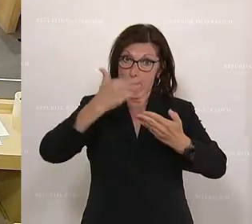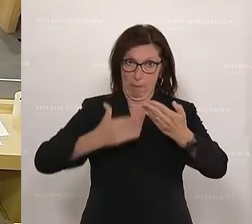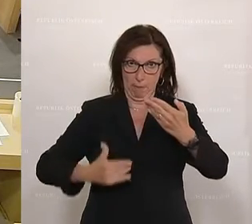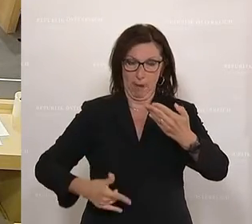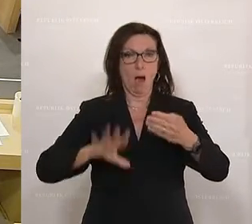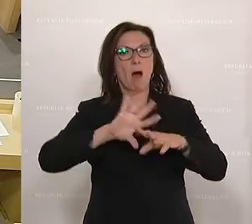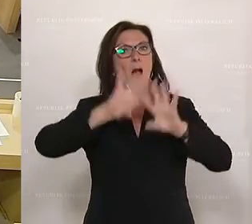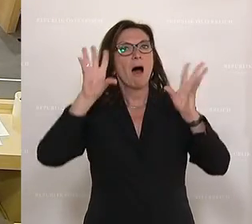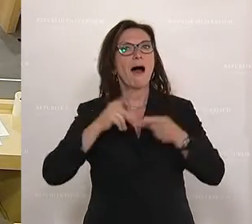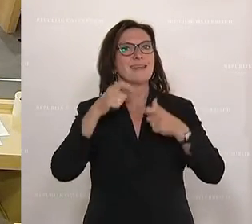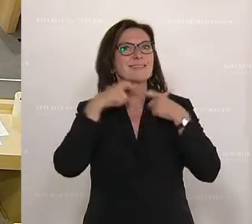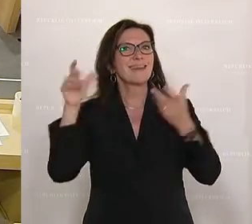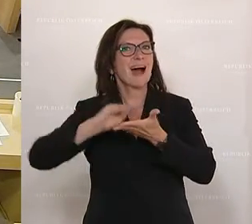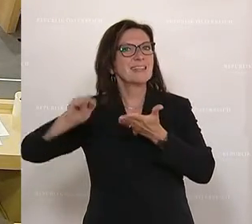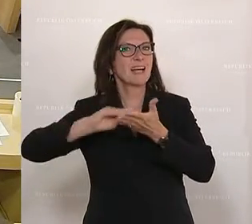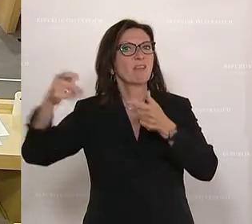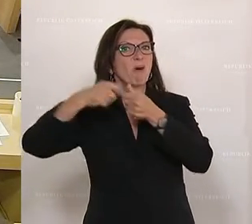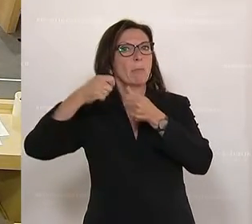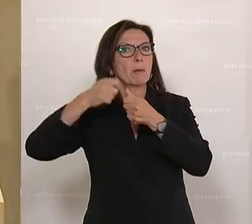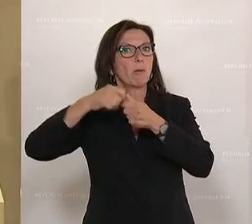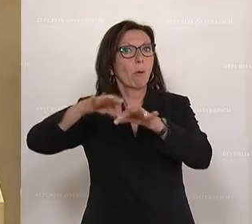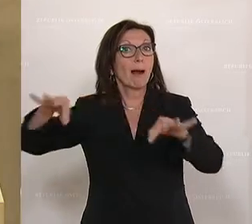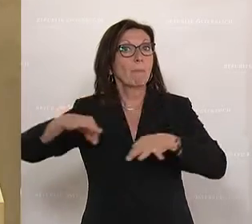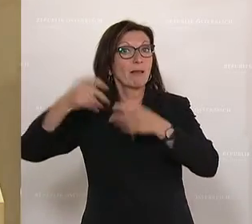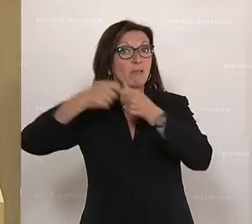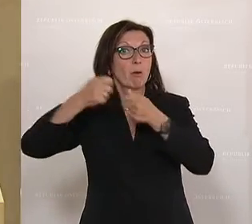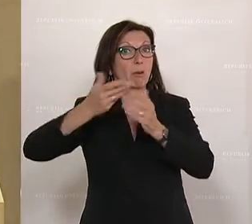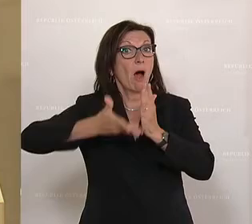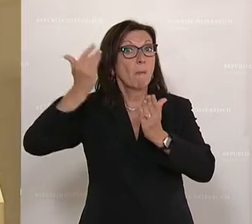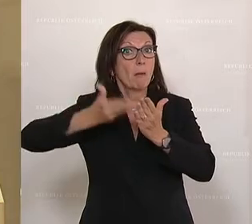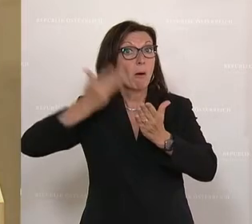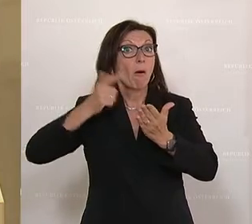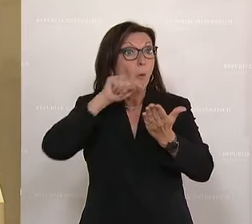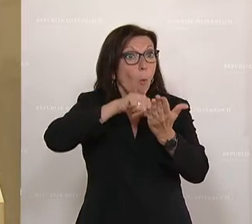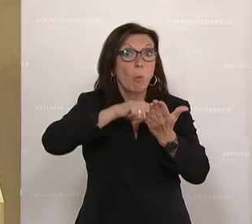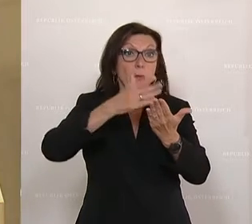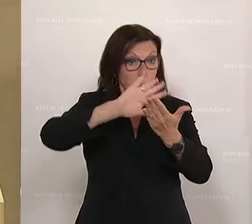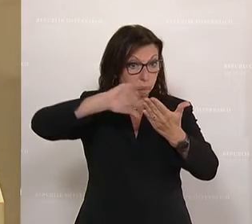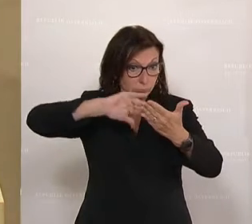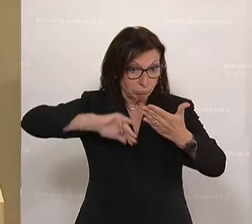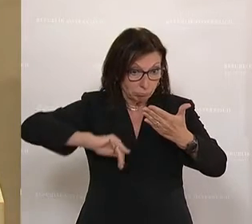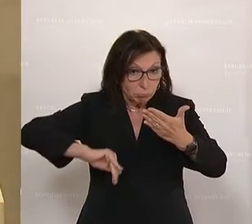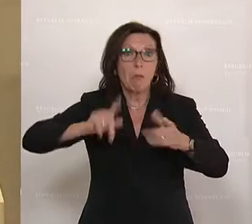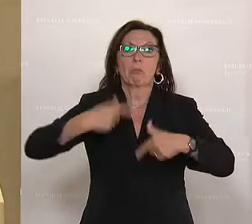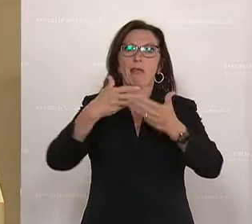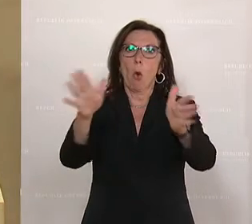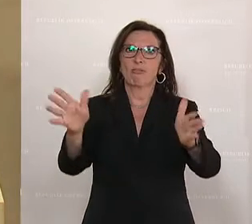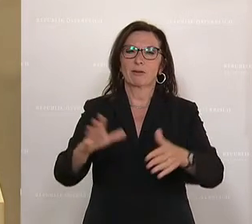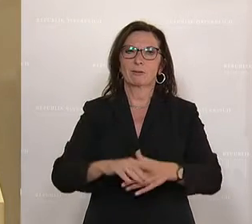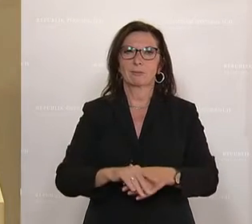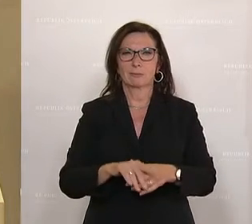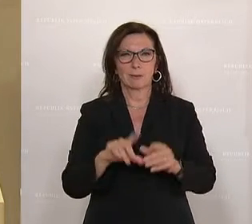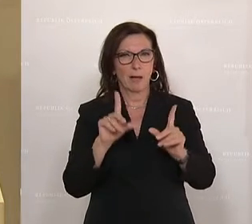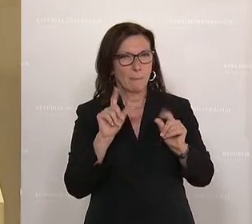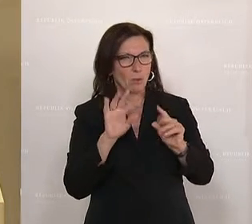Verbindungen zum Generalsekretariat und zum Kabinett und das dann veröffentlicht haben. Sie haben zuerst alle Spuren zum